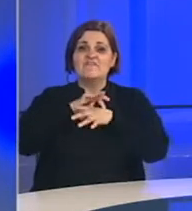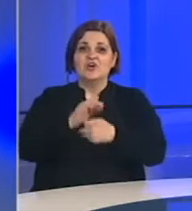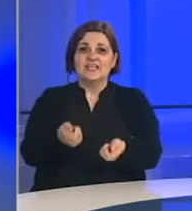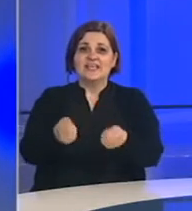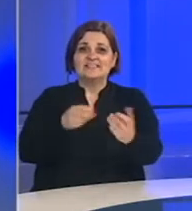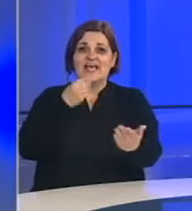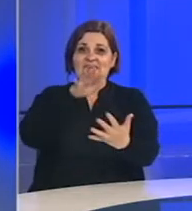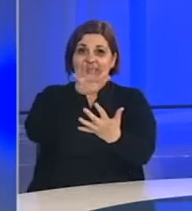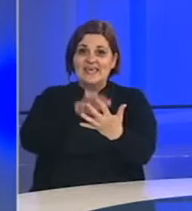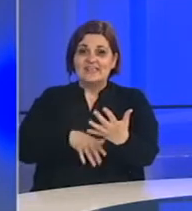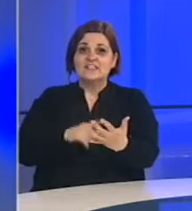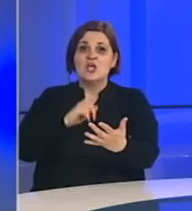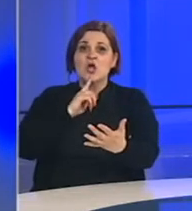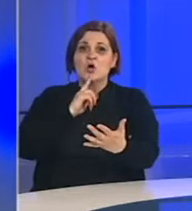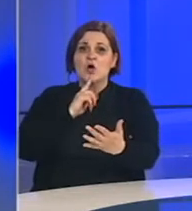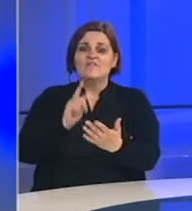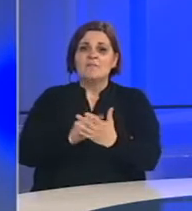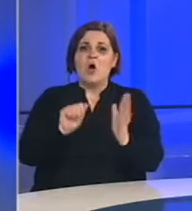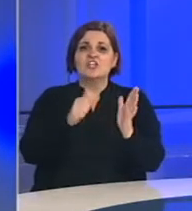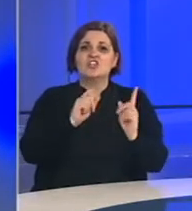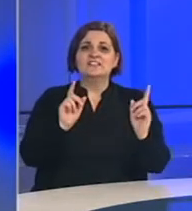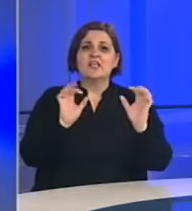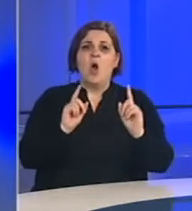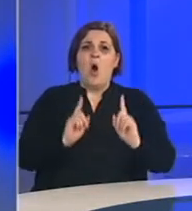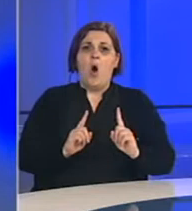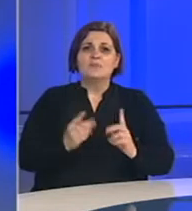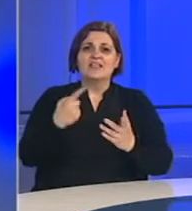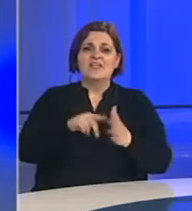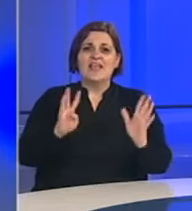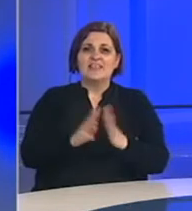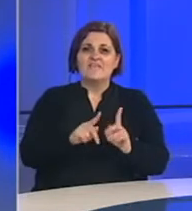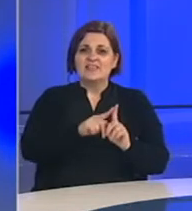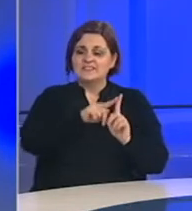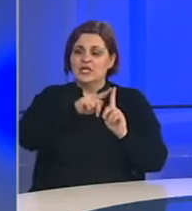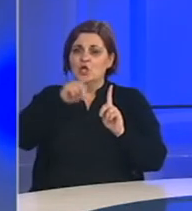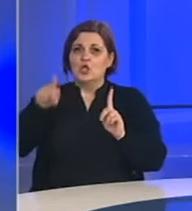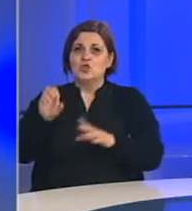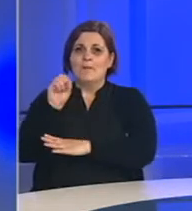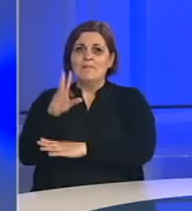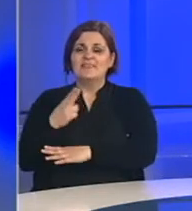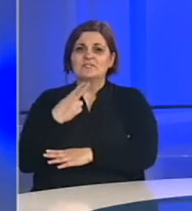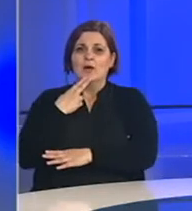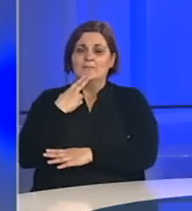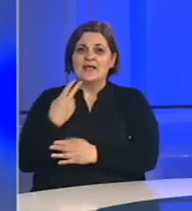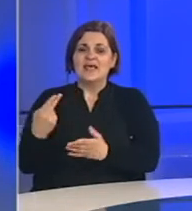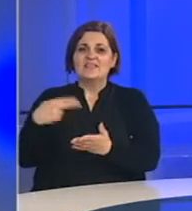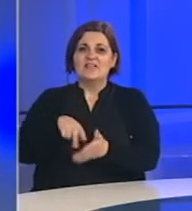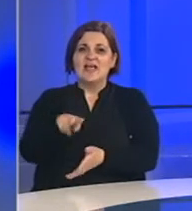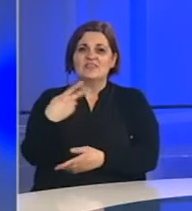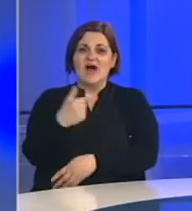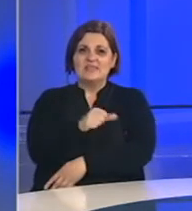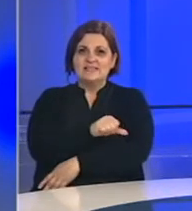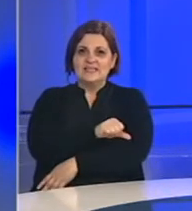zaključaka izvještaja koji im obuhvaćen period od 16. oktobra 2019. do 15. aprila 2020.